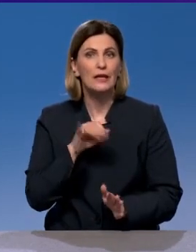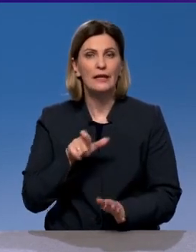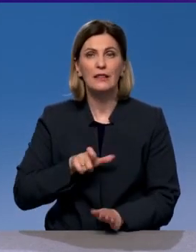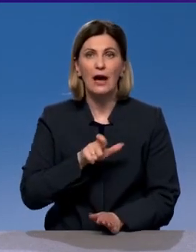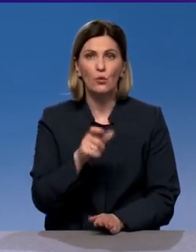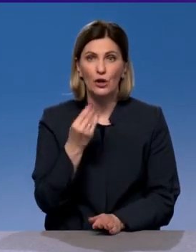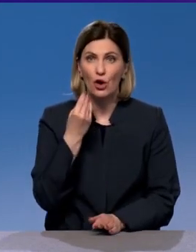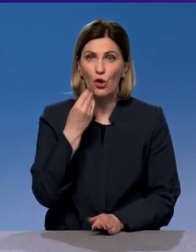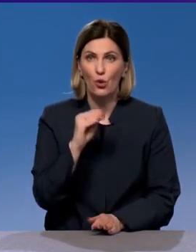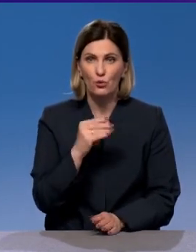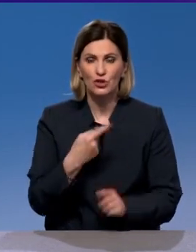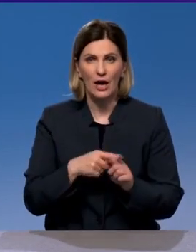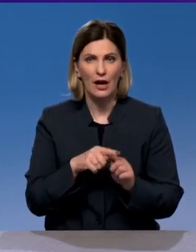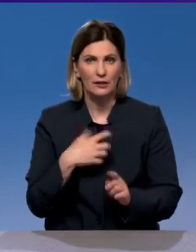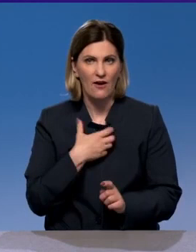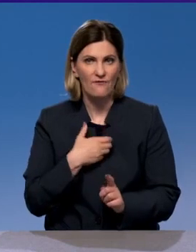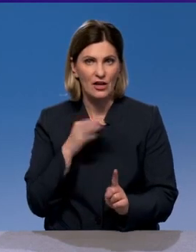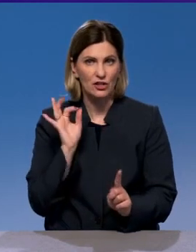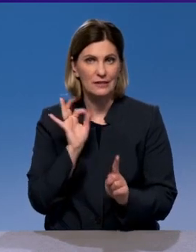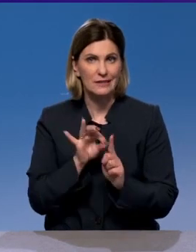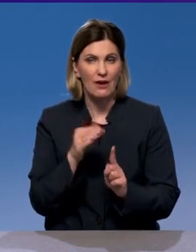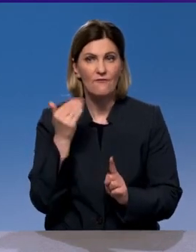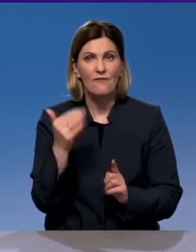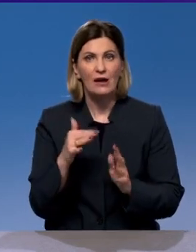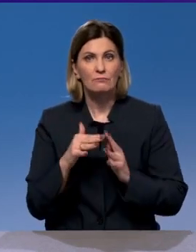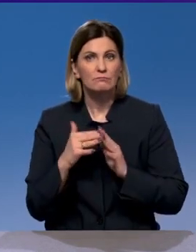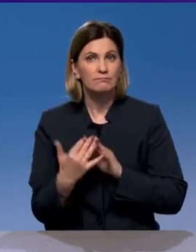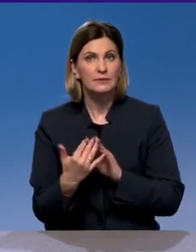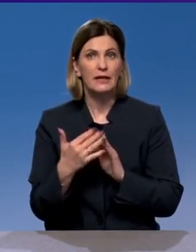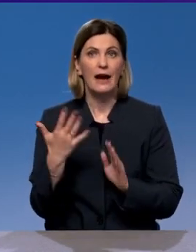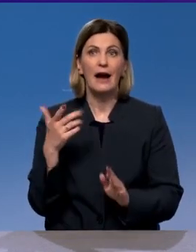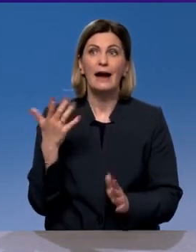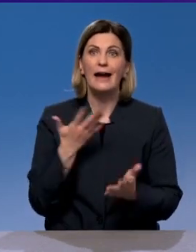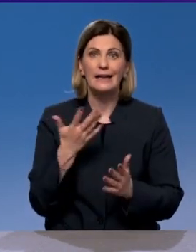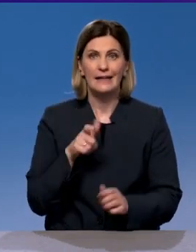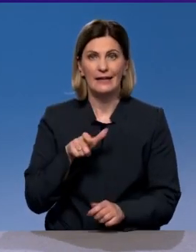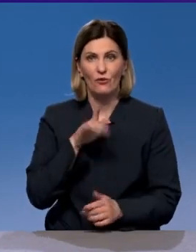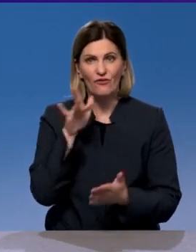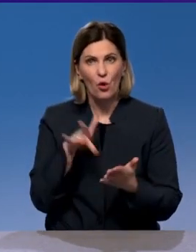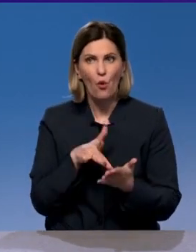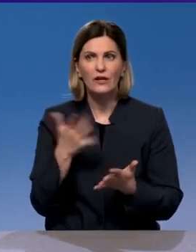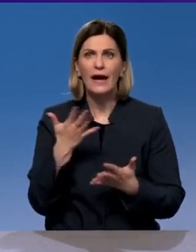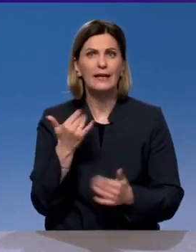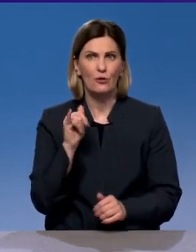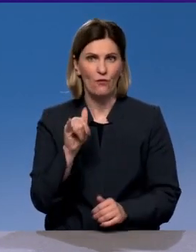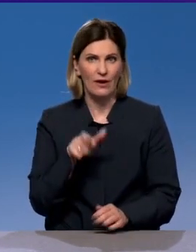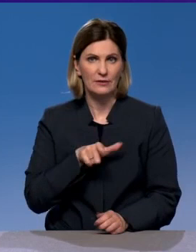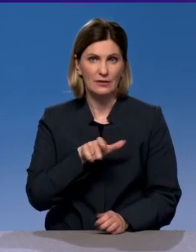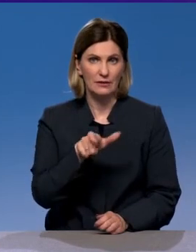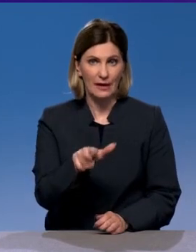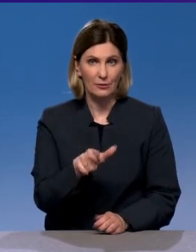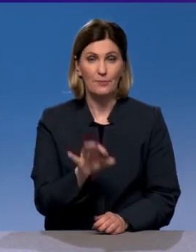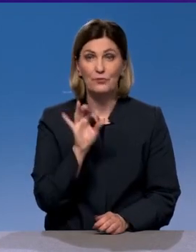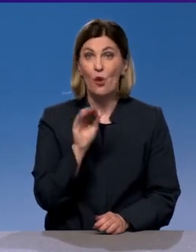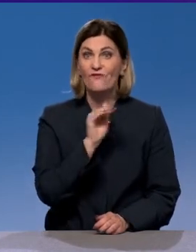И в вашем городе, в вашем поселке, в вашем регионе какие дороги? Напишите нам и позвоните. А пока посмотрим, что говорят официальные